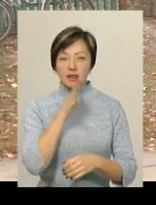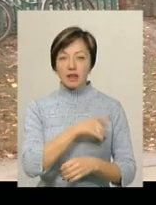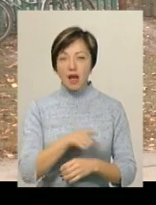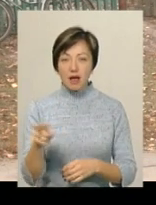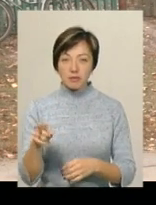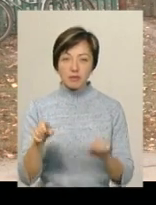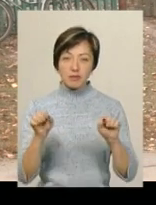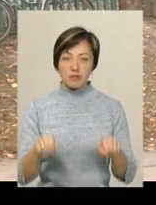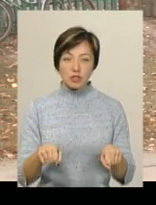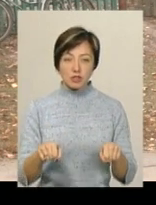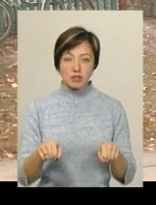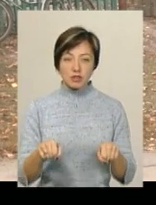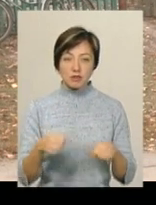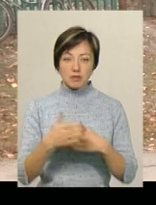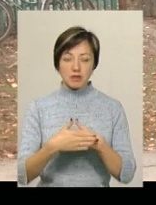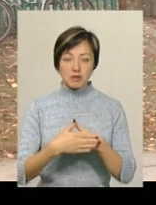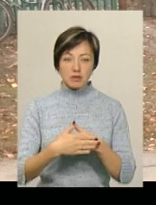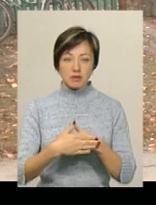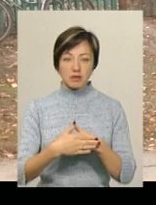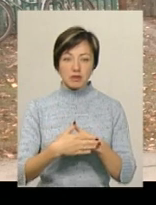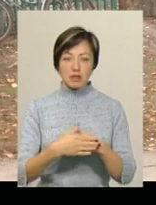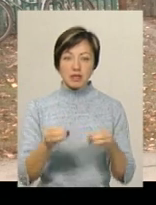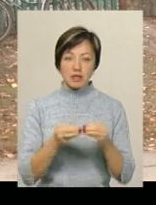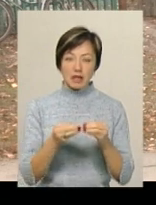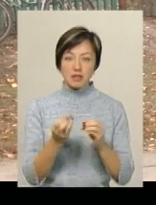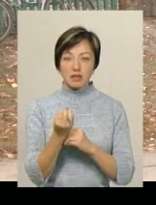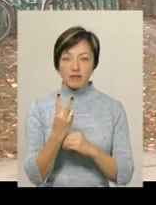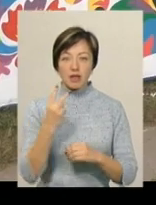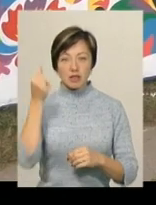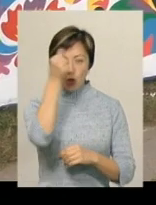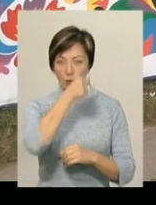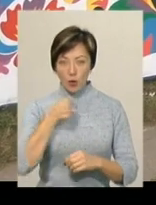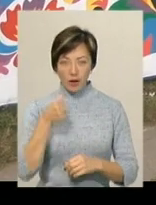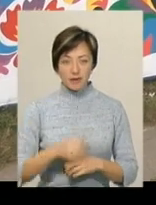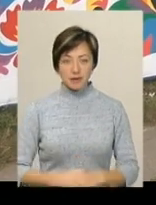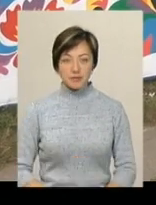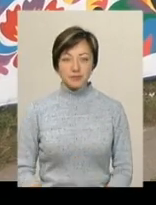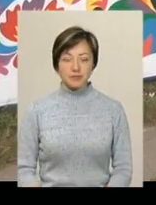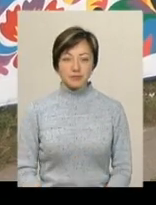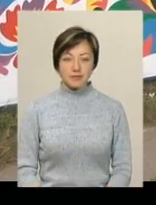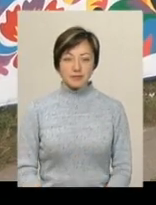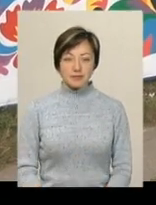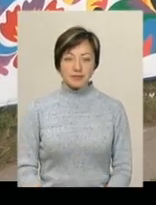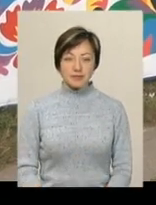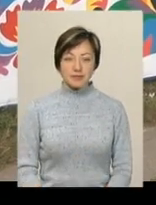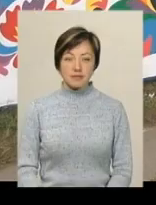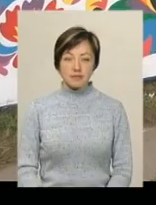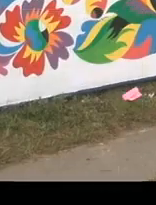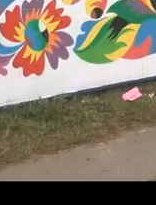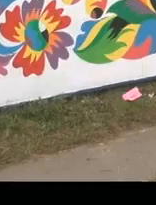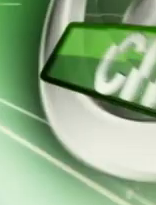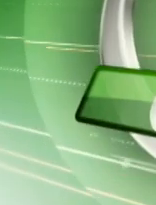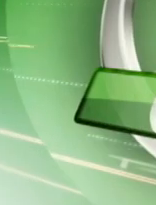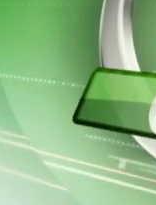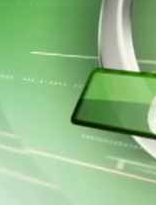її десь приблизно 10-12 років. Світлана Поробок, Віктор Кривий, новини Поділяцентр.